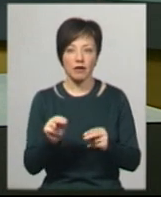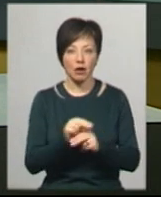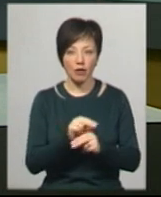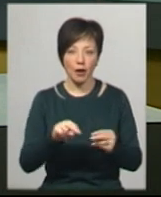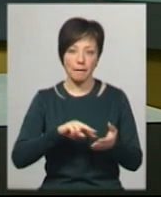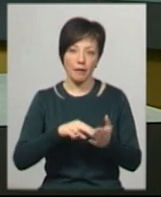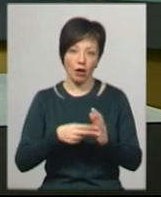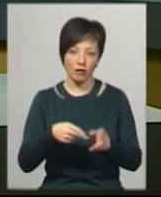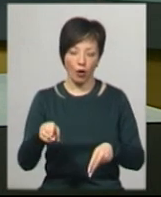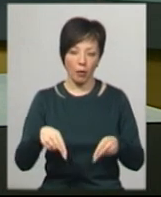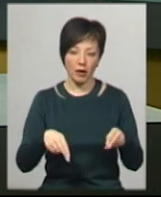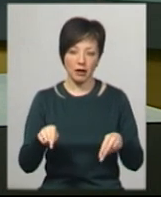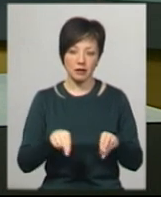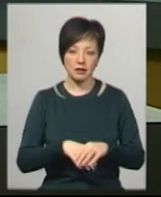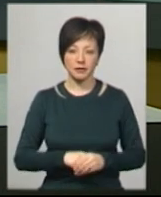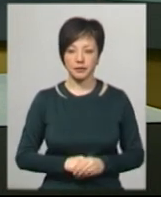планові оперативні втручання.